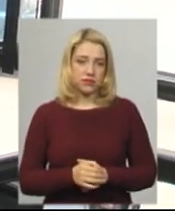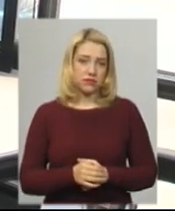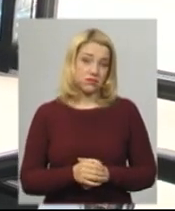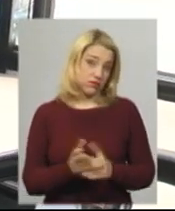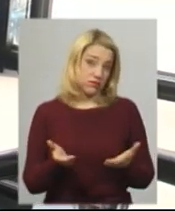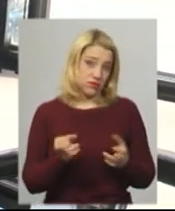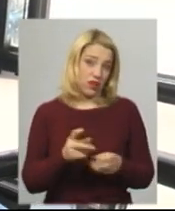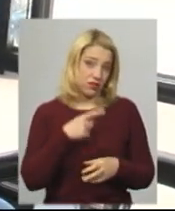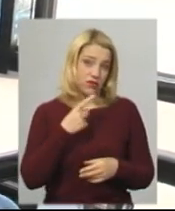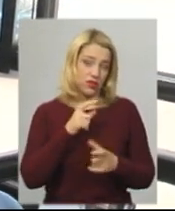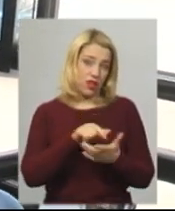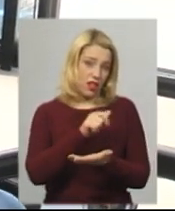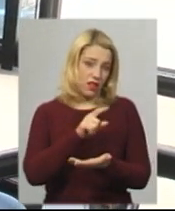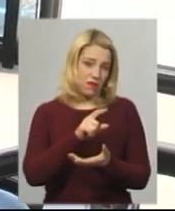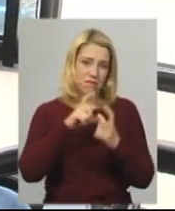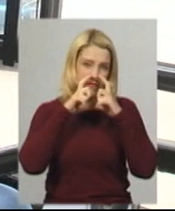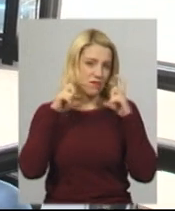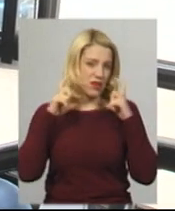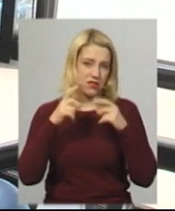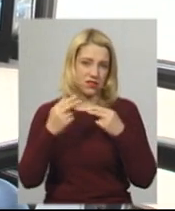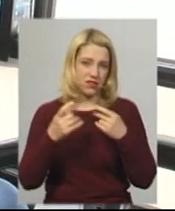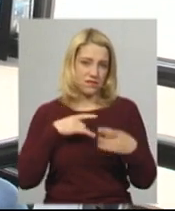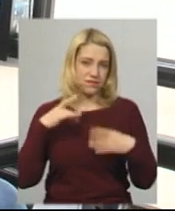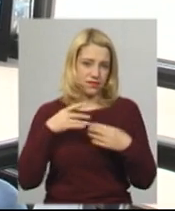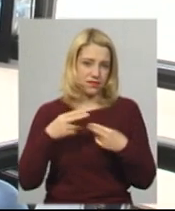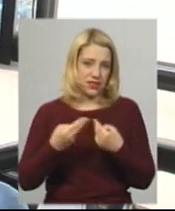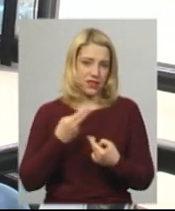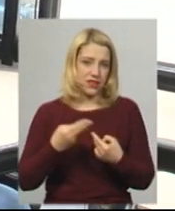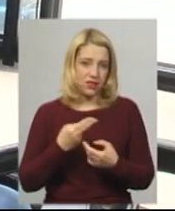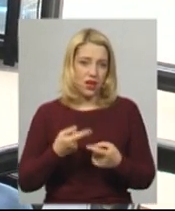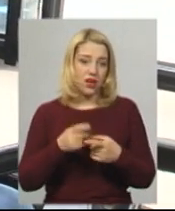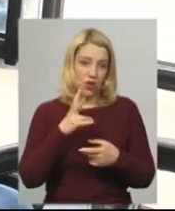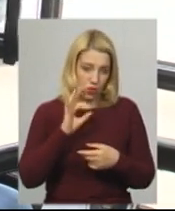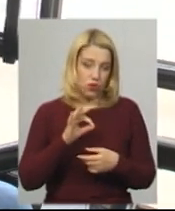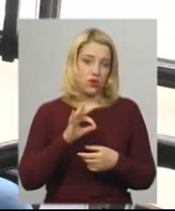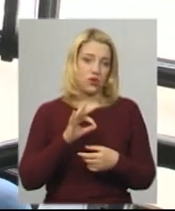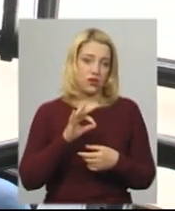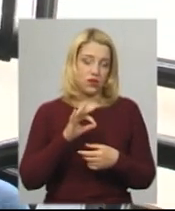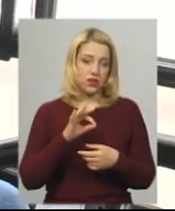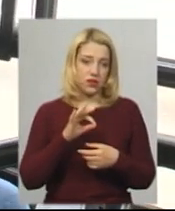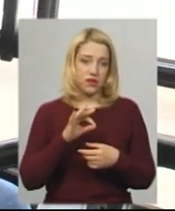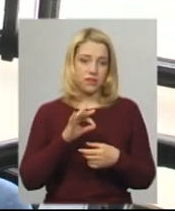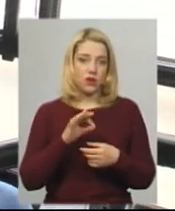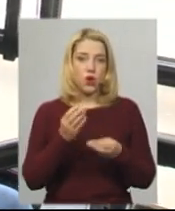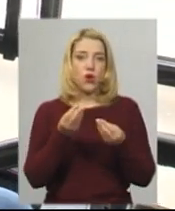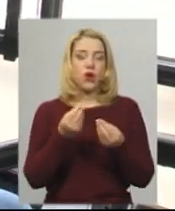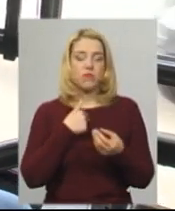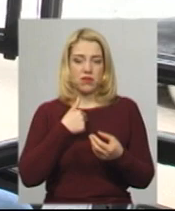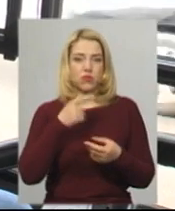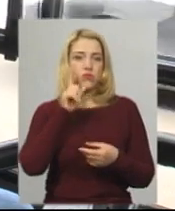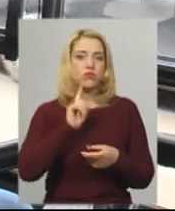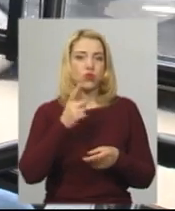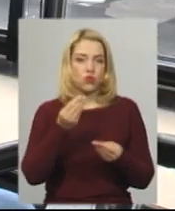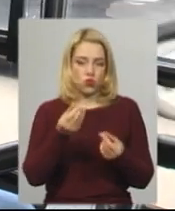я знаю, маска заважає, але мені ліпше трошки, бо я з грошима не маю справи, то